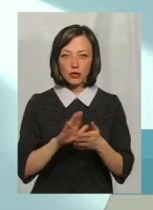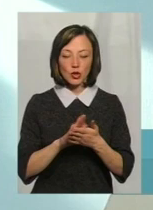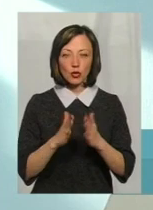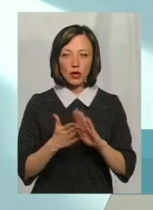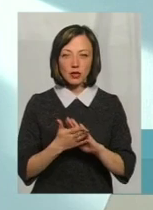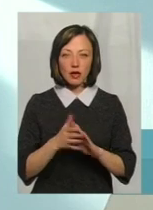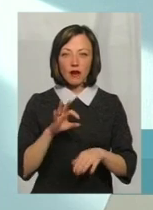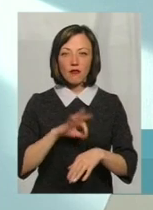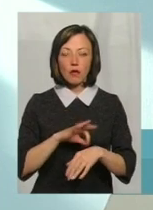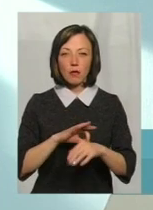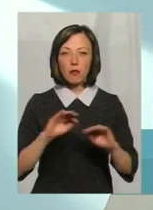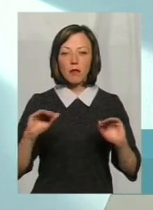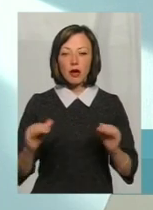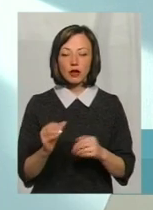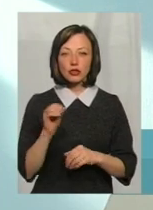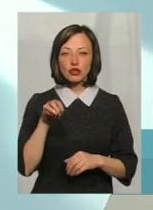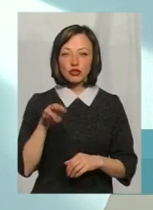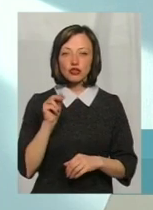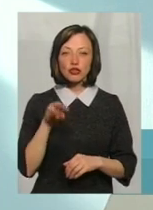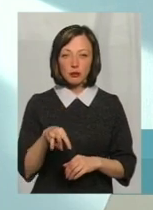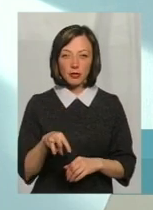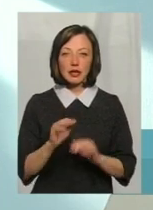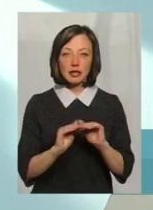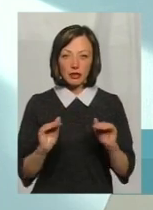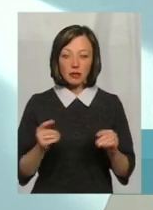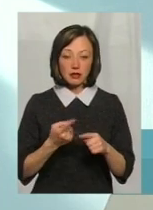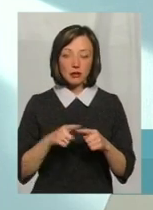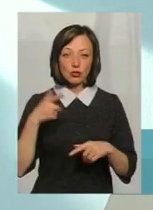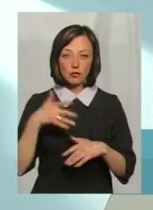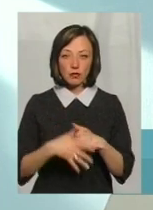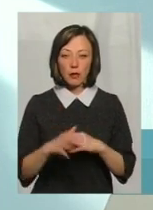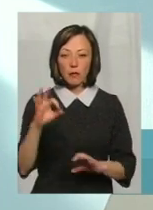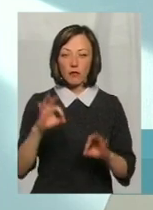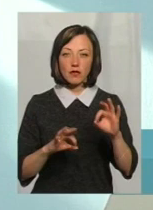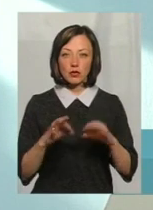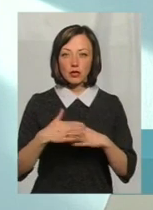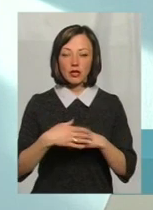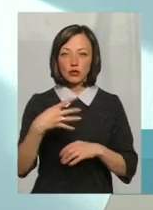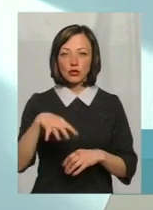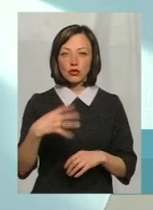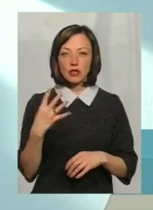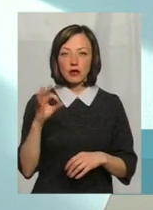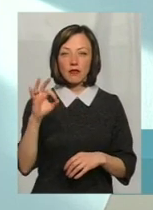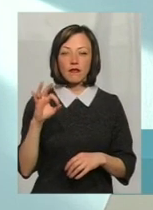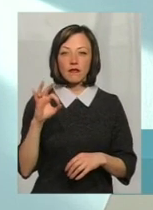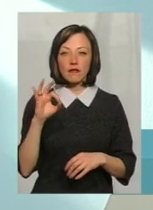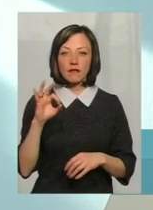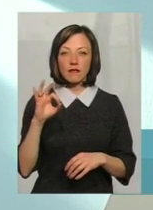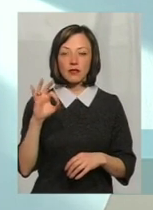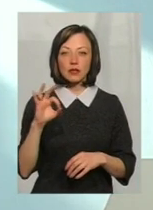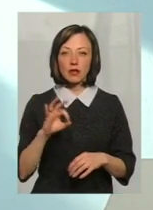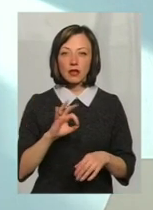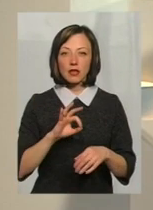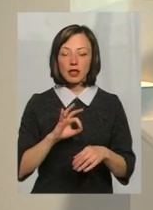хворіє менше, ніж дітей, але це зрозуміло. По відсотках, десь 44% хворіють дорослих, і 56